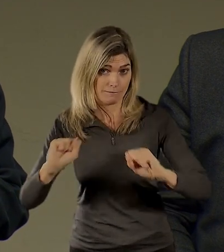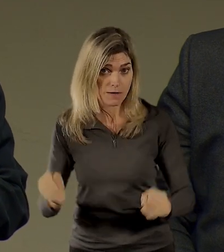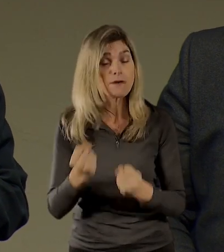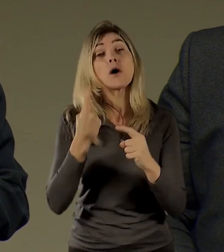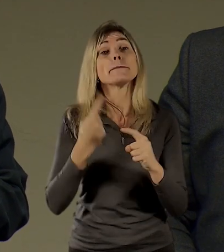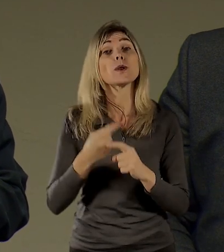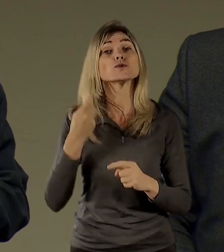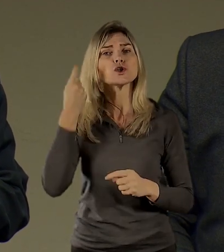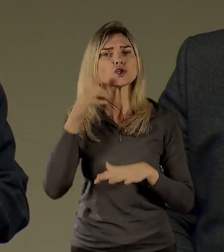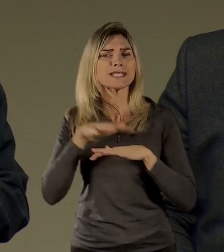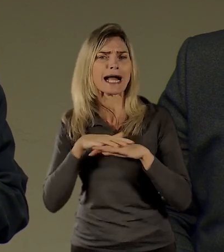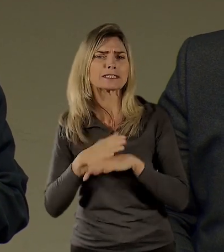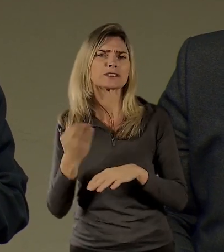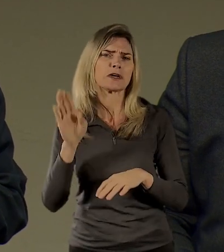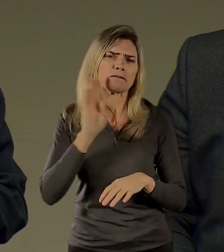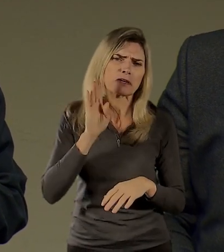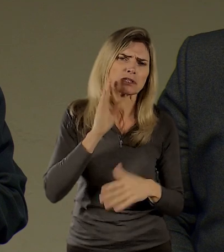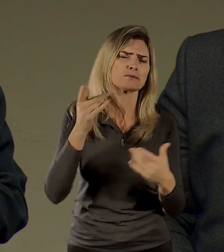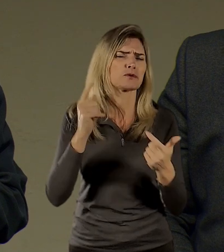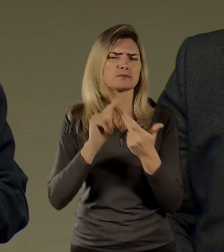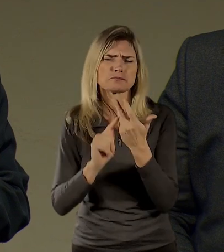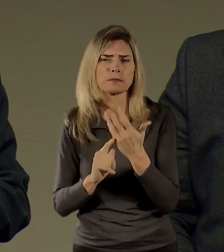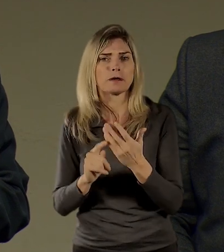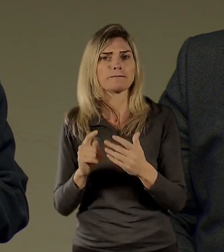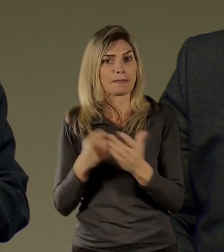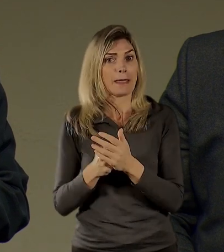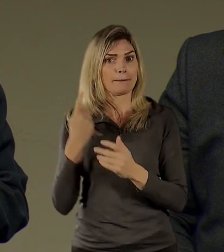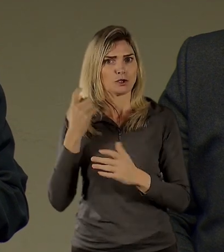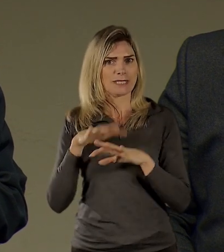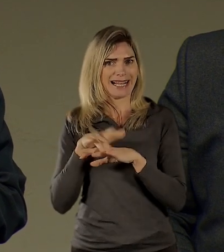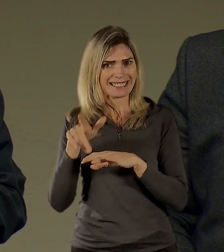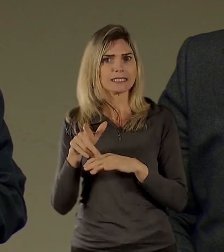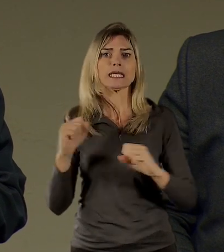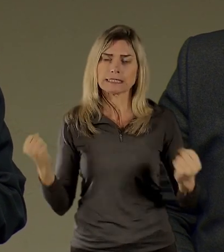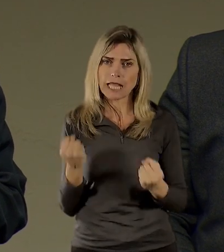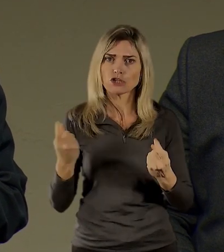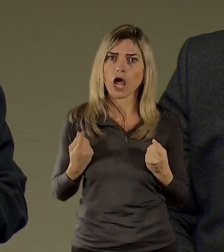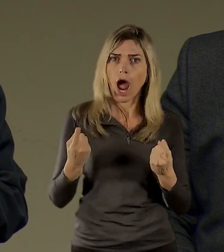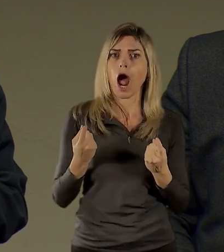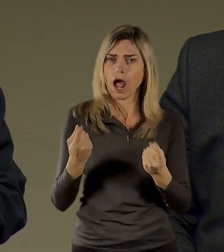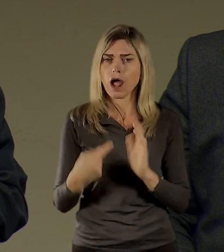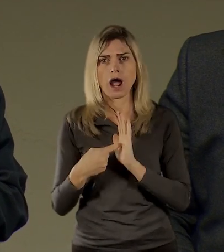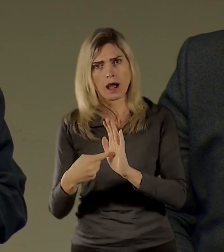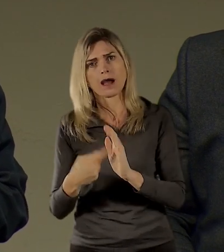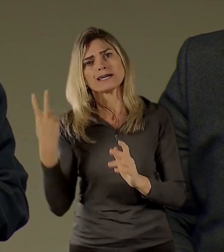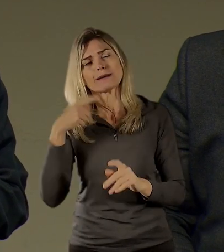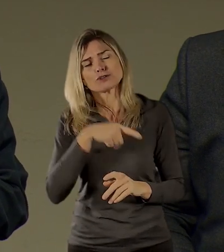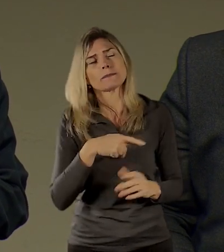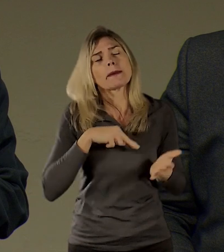všechno záležitost, která sebou nese i nějakou systémovou dlouhodobou práci a